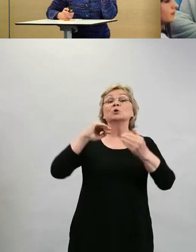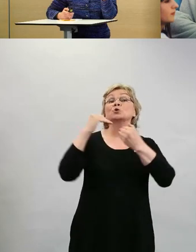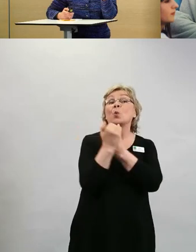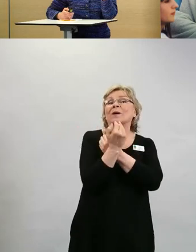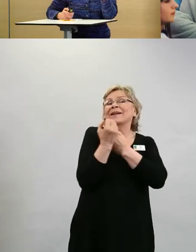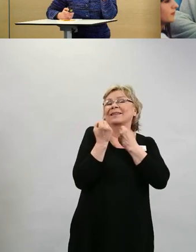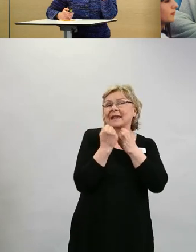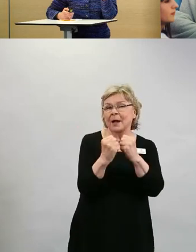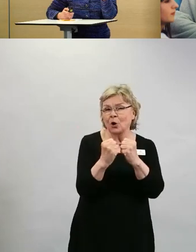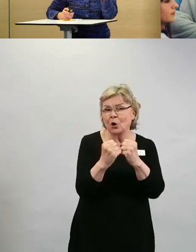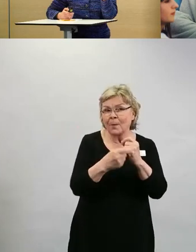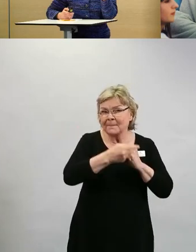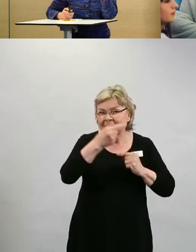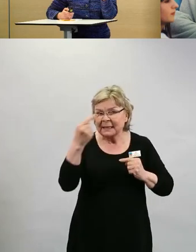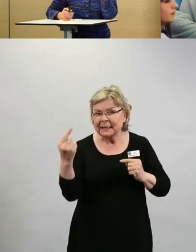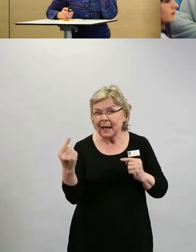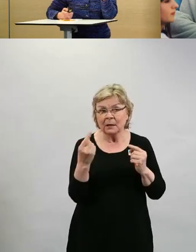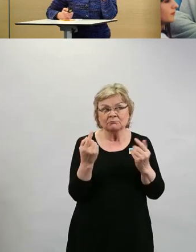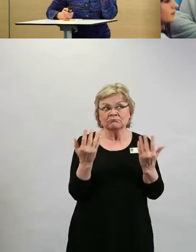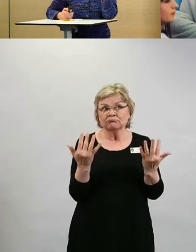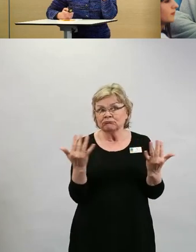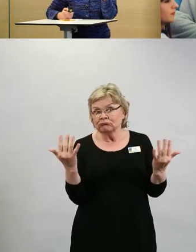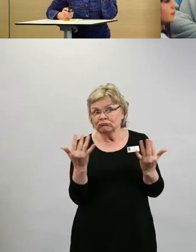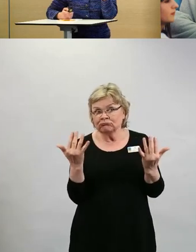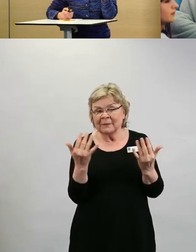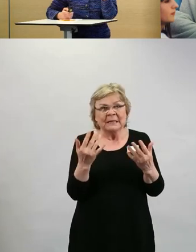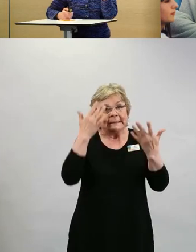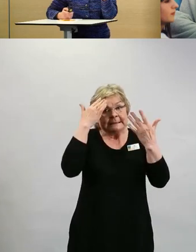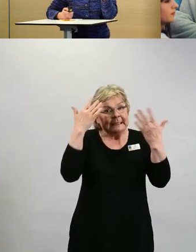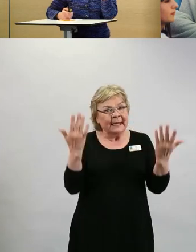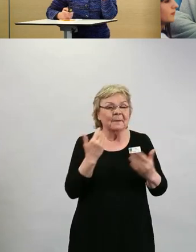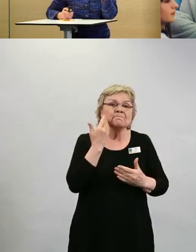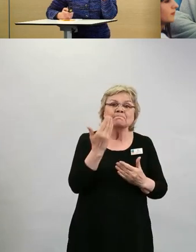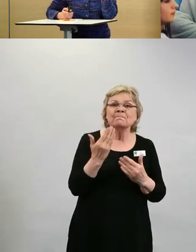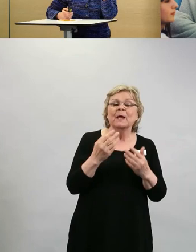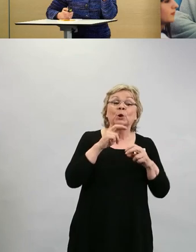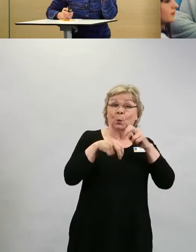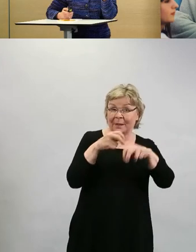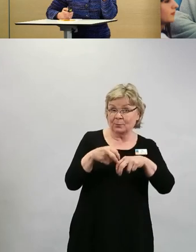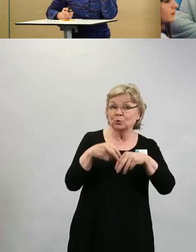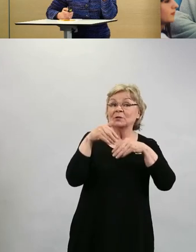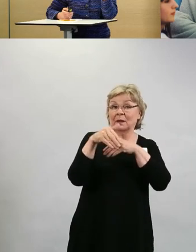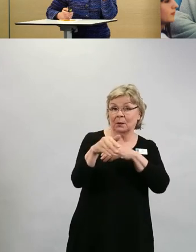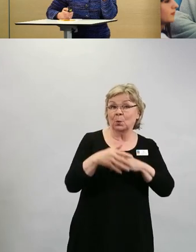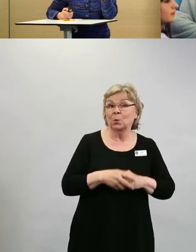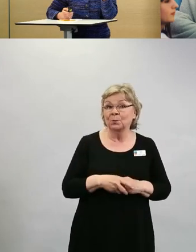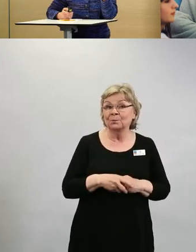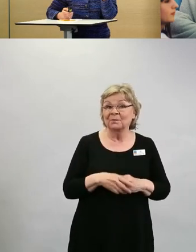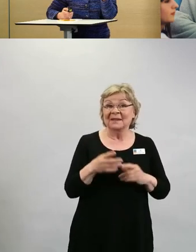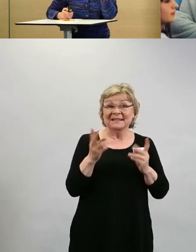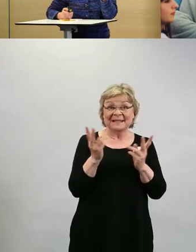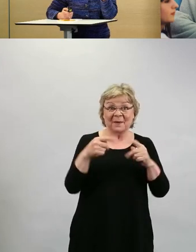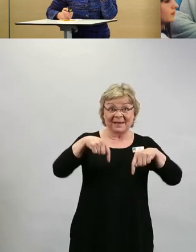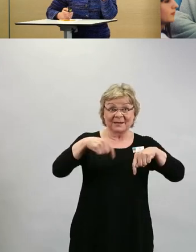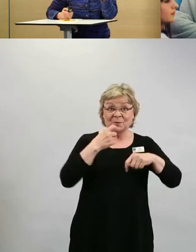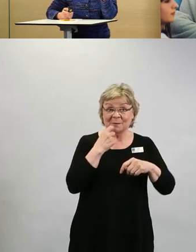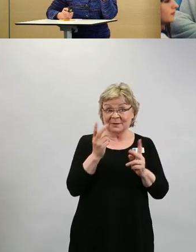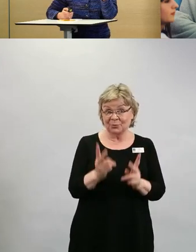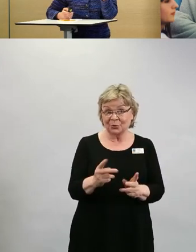vielä tiedetä, että aika tulee näyttämään sen sitten. Tutkimukset ovat näistä käynnissä, kuten meillä Suomessakin